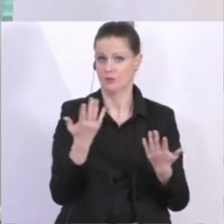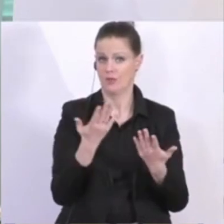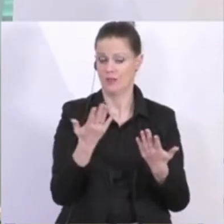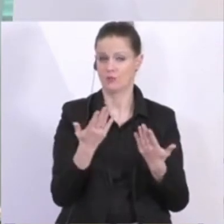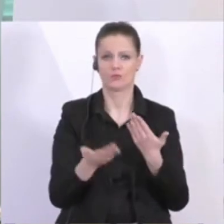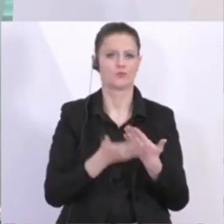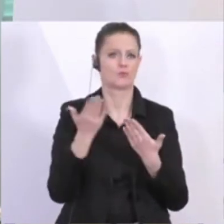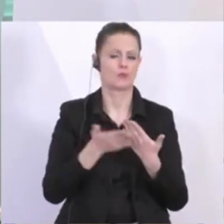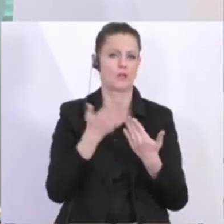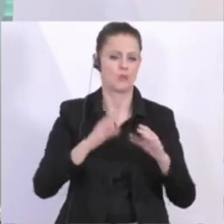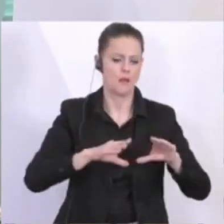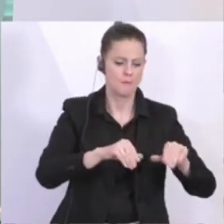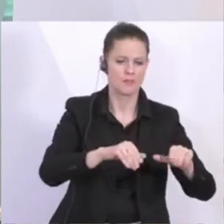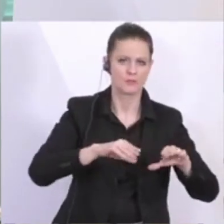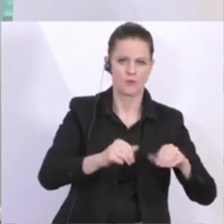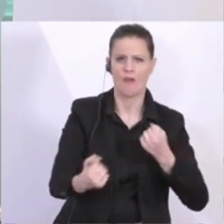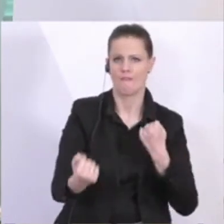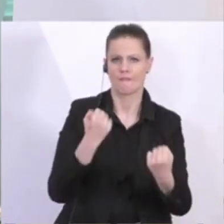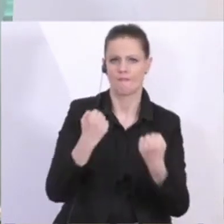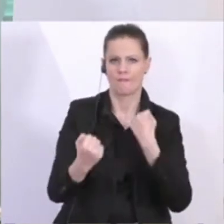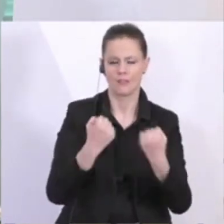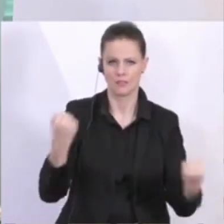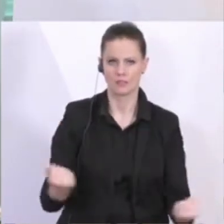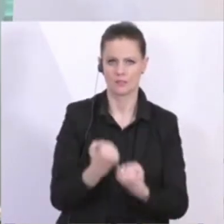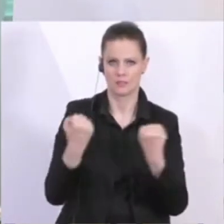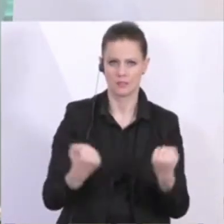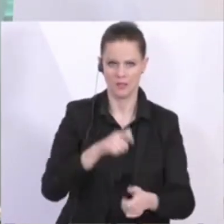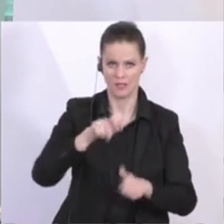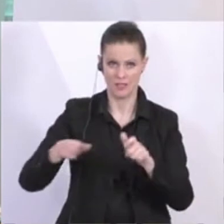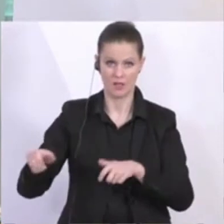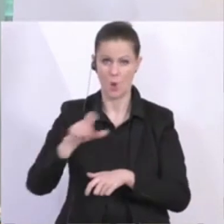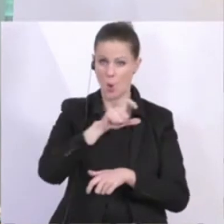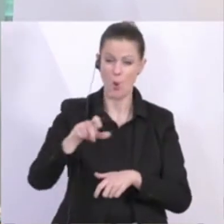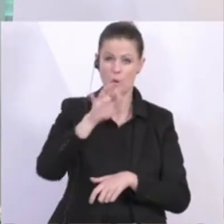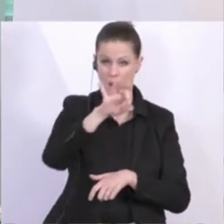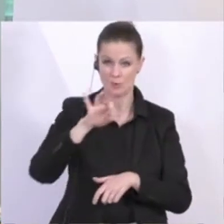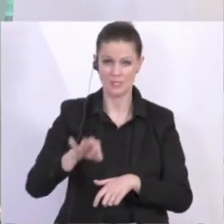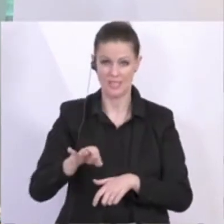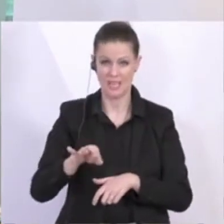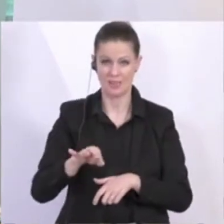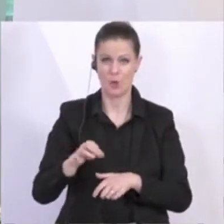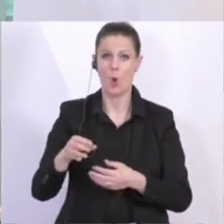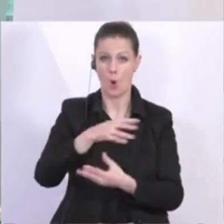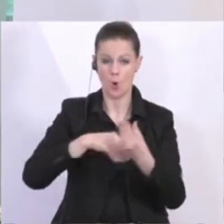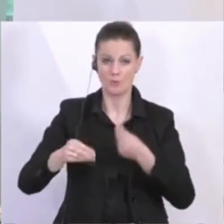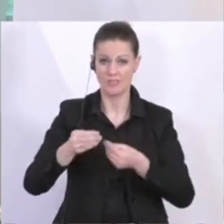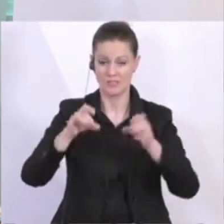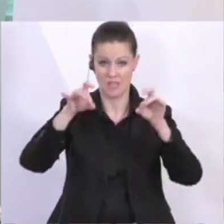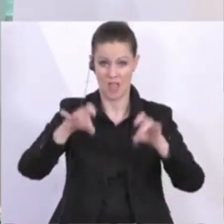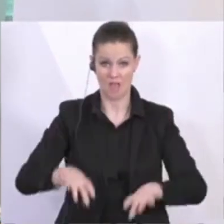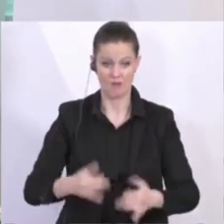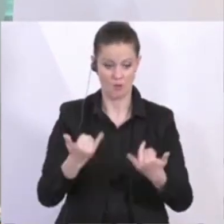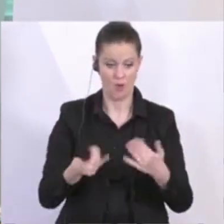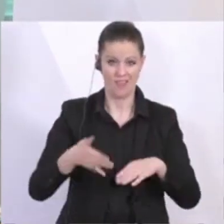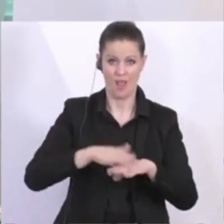wenn beispielsweise ein Masseur oder eine Fitnesstrainerin von bis zu 100 Prozent Umsatzentfall von heute auf morgen betroffen sind, dass wir hier als